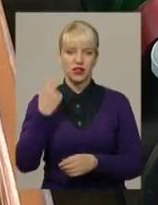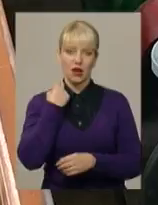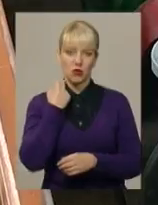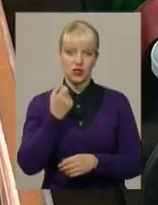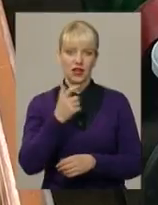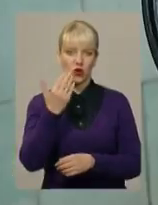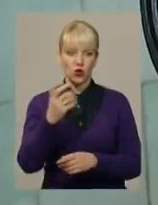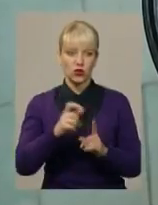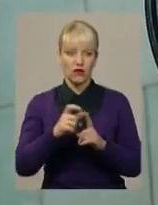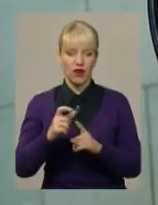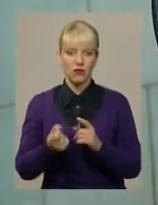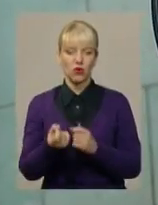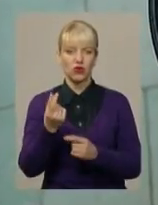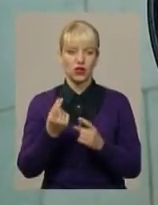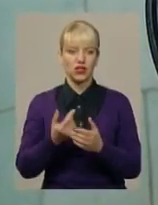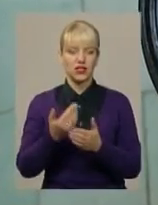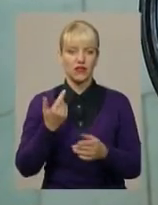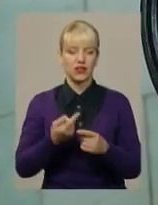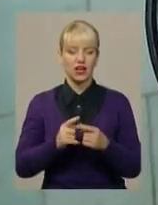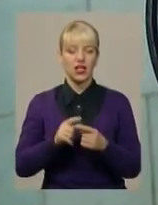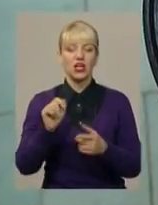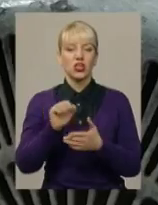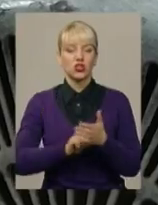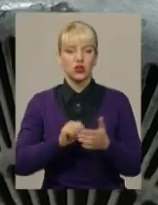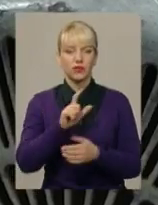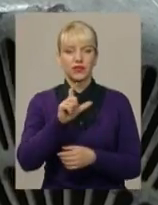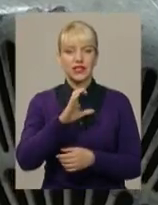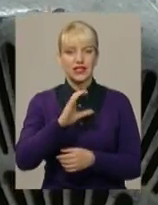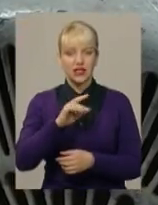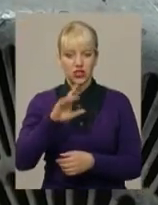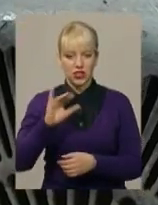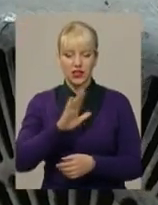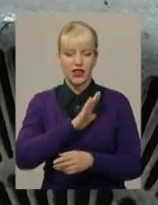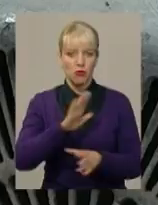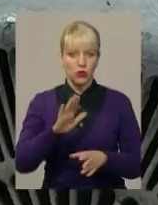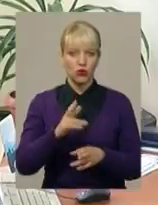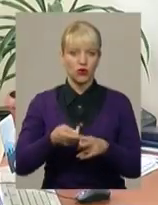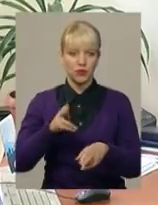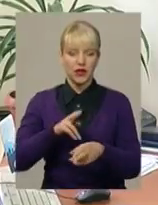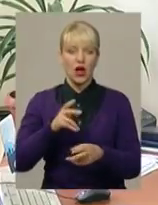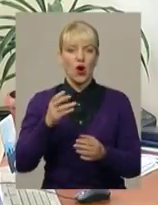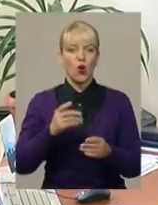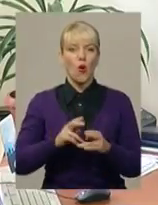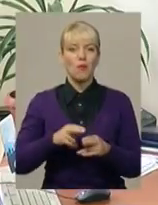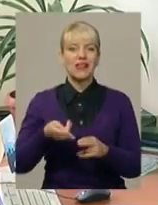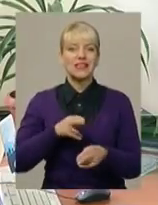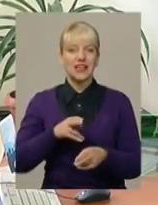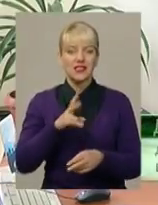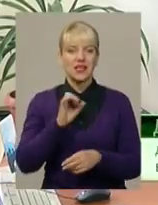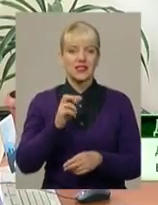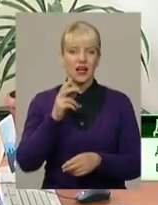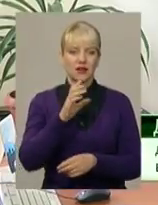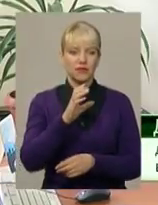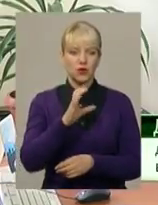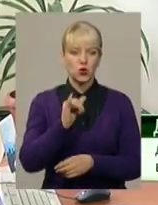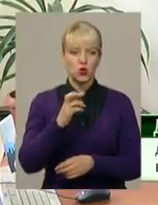за його словами, утворилася через те, що від січня з держбюджету не надійшла компенсація за пільги та субсидії. Нам за січень і лютий